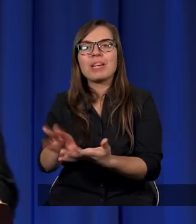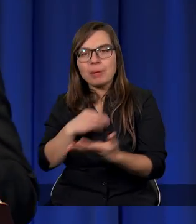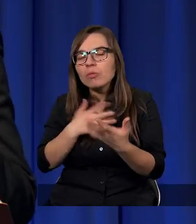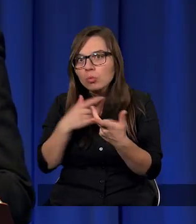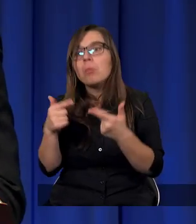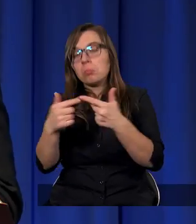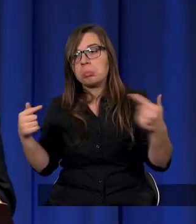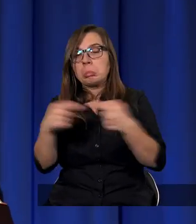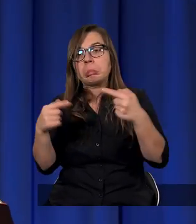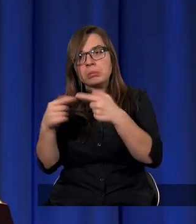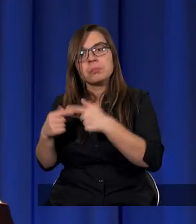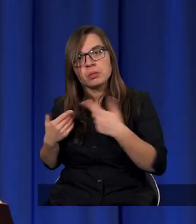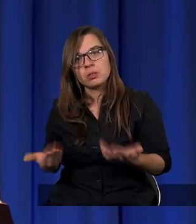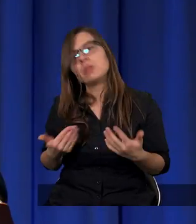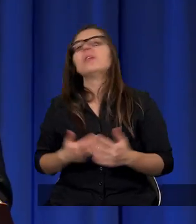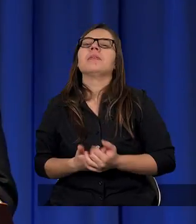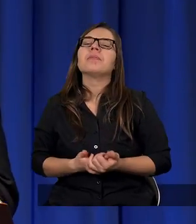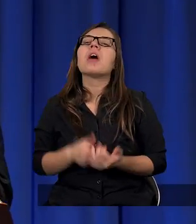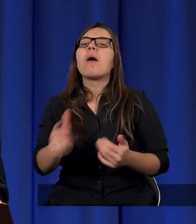No i w końcu przychodzi czas